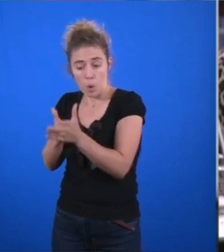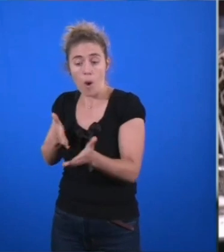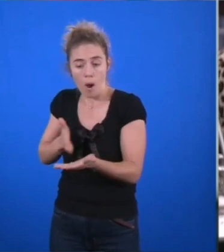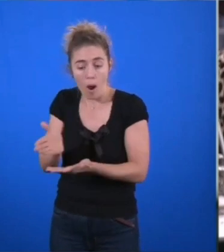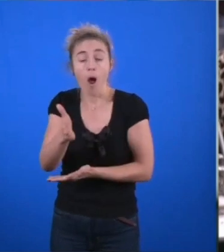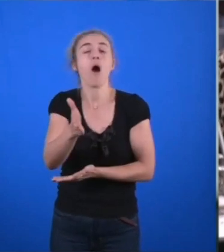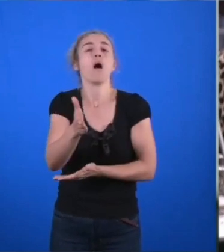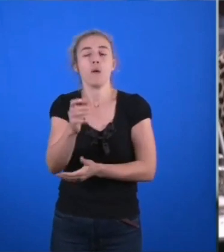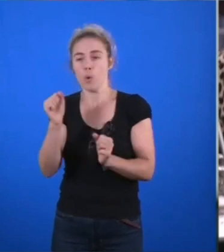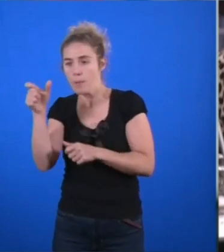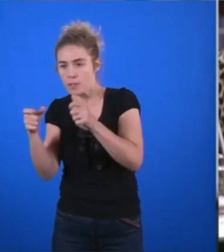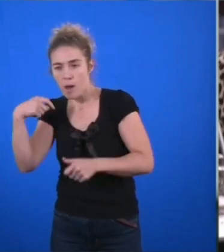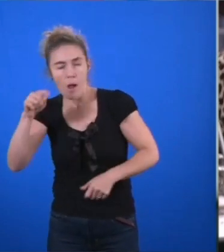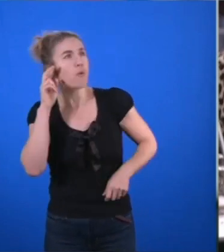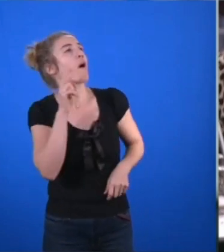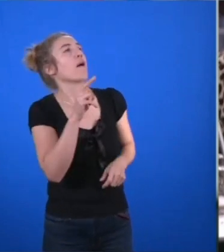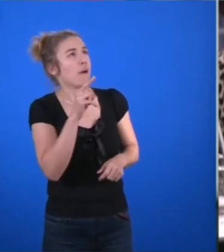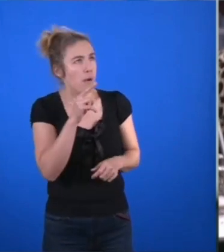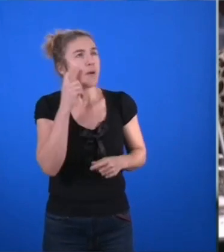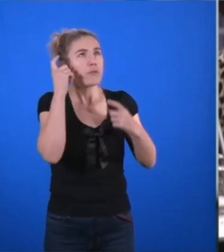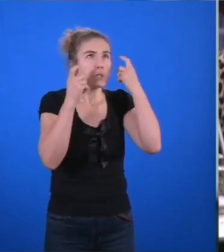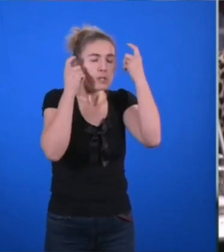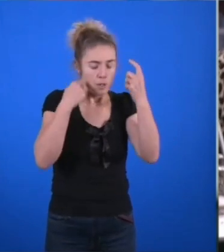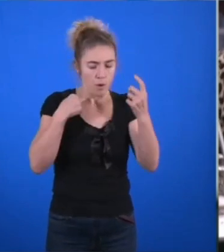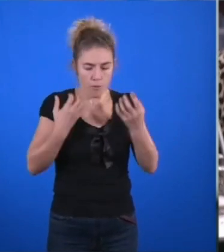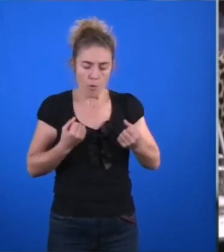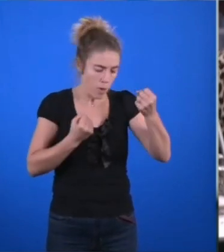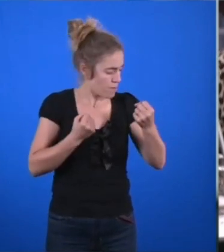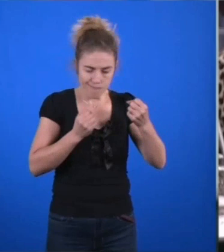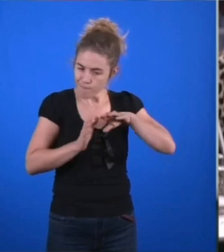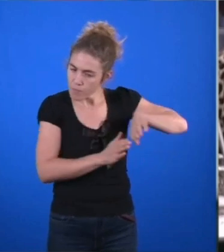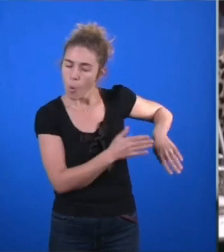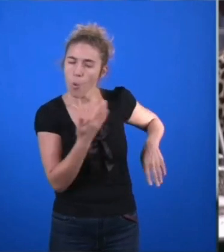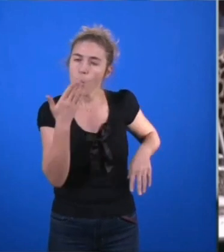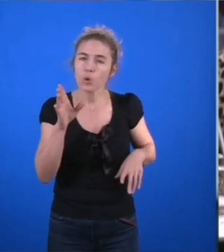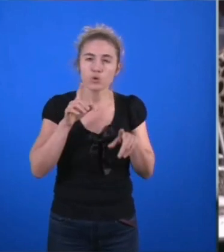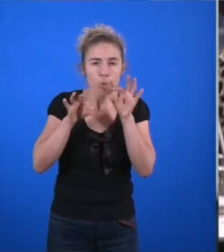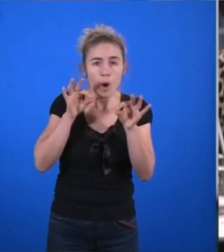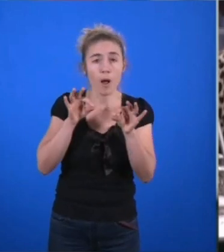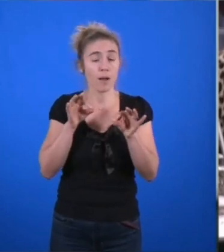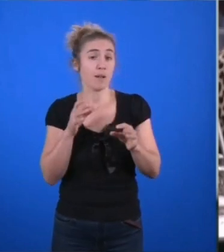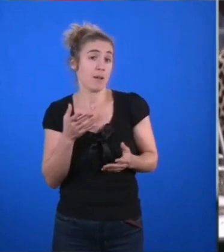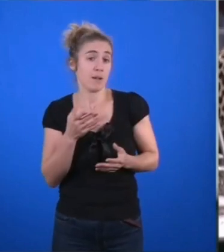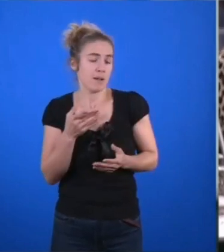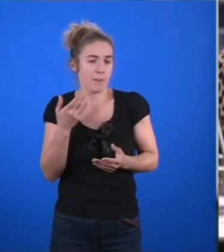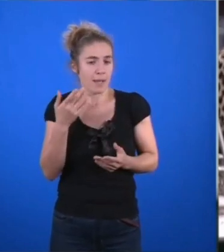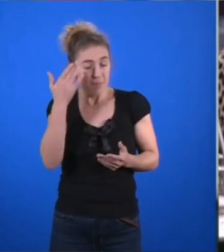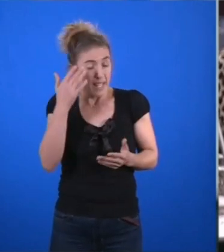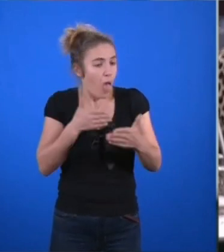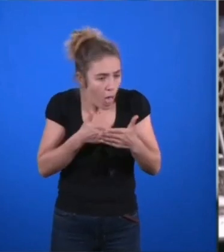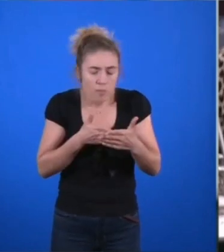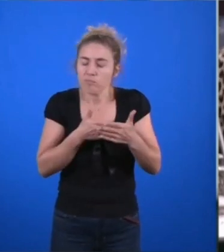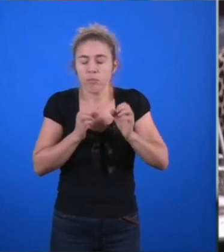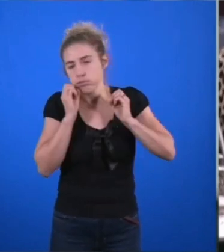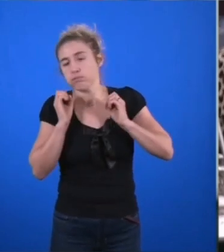possibilités pour ceux qui aujourd'hui souhaiteraient justement changer de mode de transport mais sont empêchés par la complexité ou la